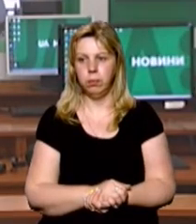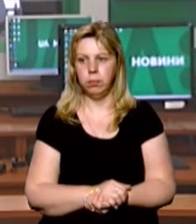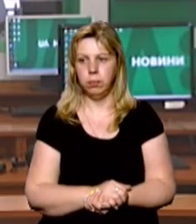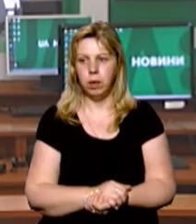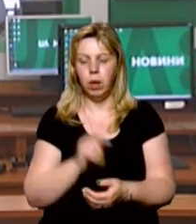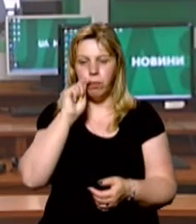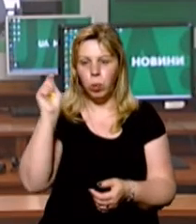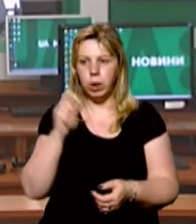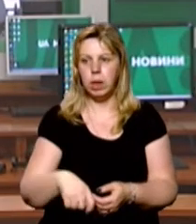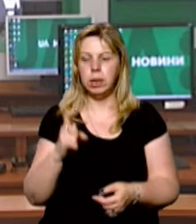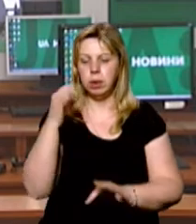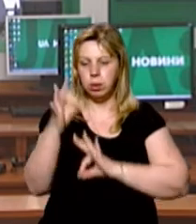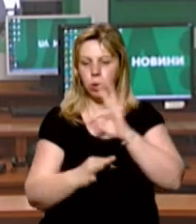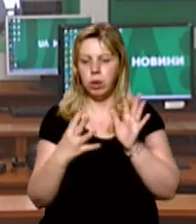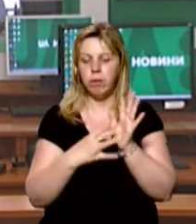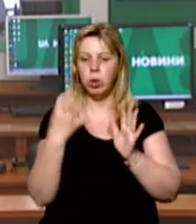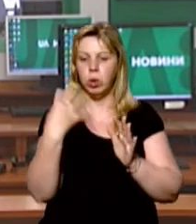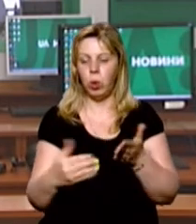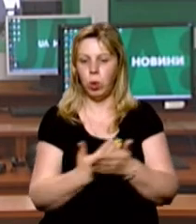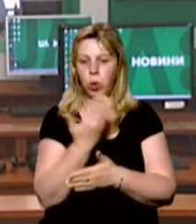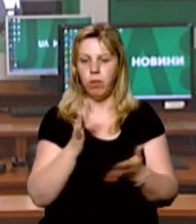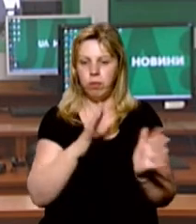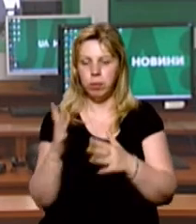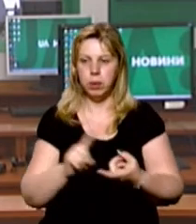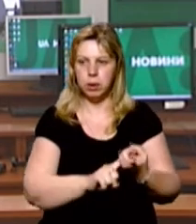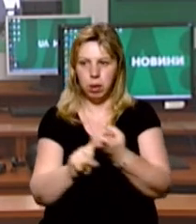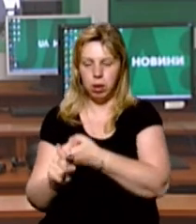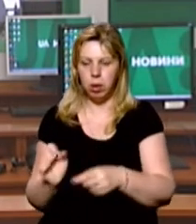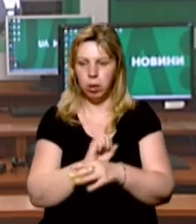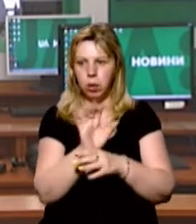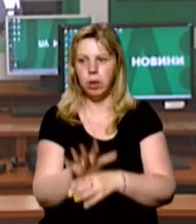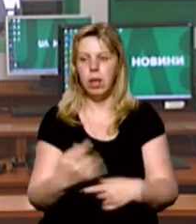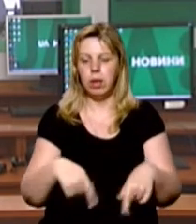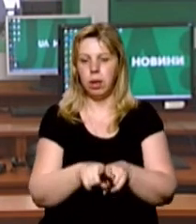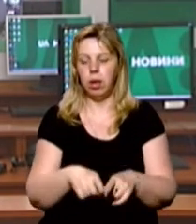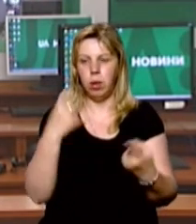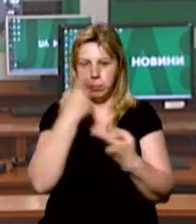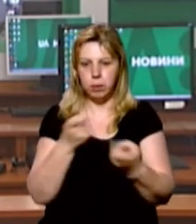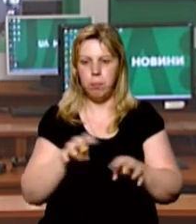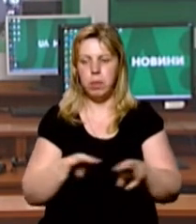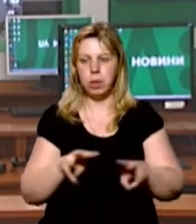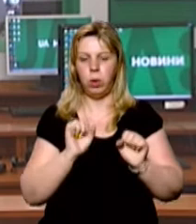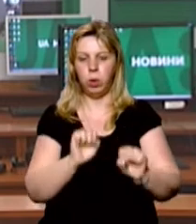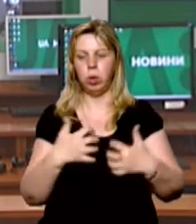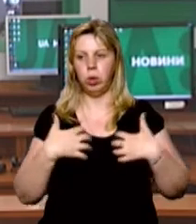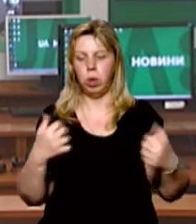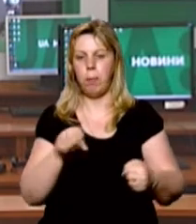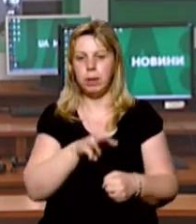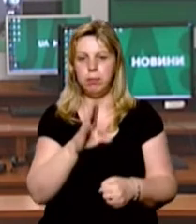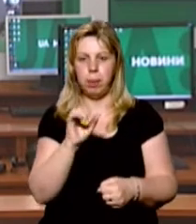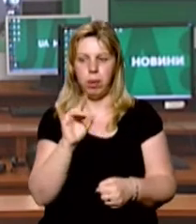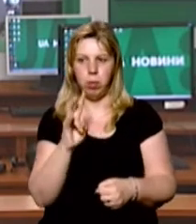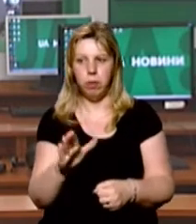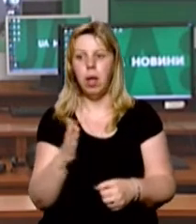В Україні ж за добу 940 нових випадків зараження коронавірусною інфекцією, такі дані оприлюднив міністр охорони здоров'я Максим